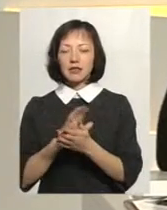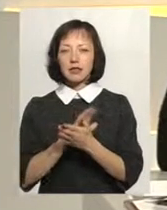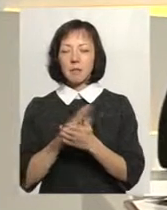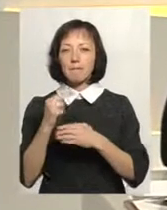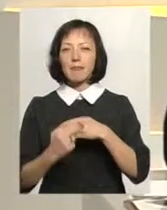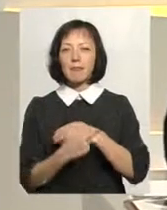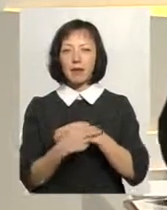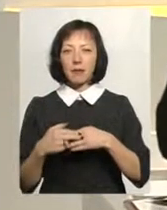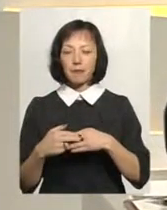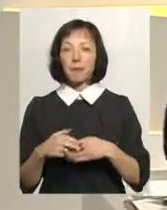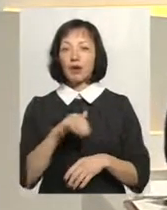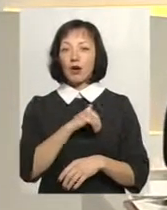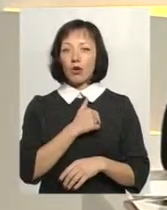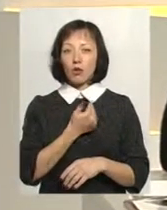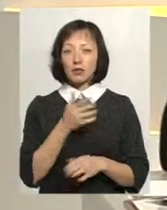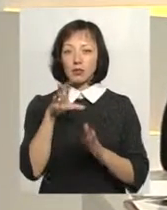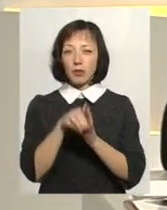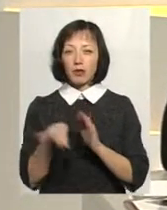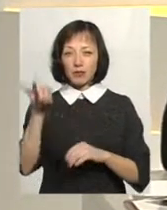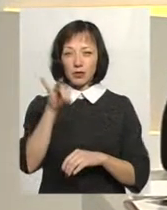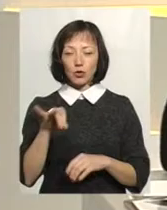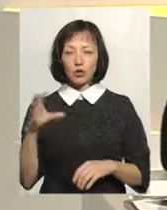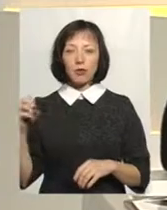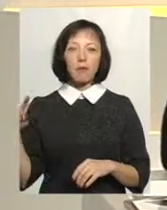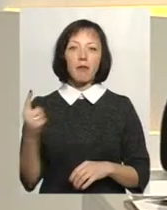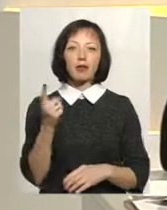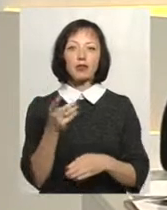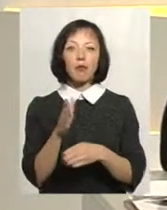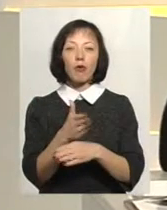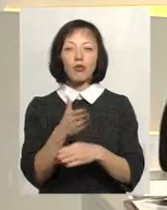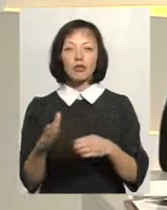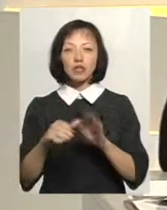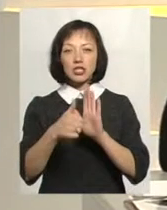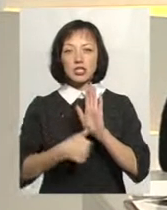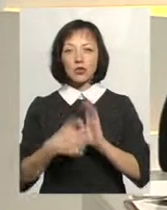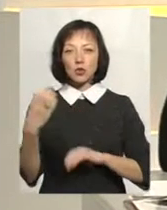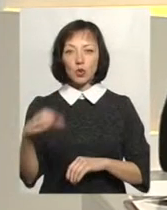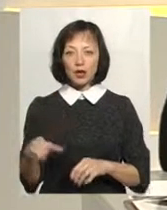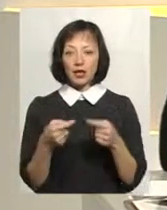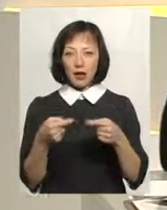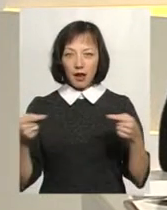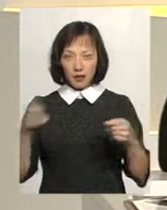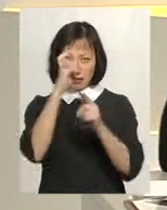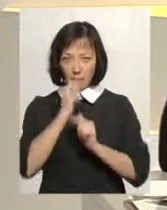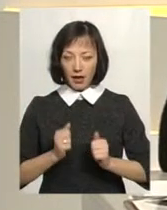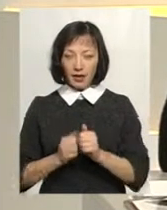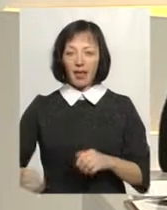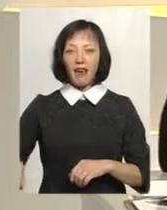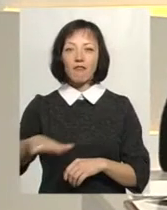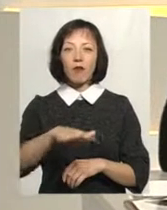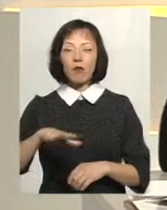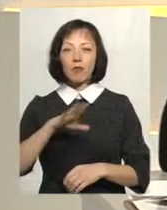Хочеться поринути в історію, що в першій половині XVI століття ряд країн Європи стали ареною